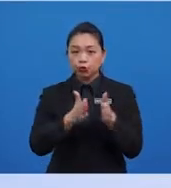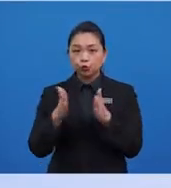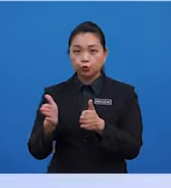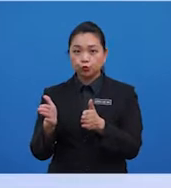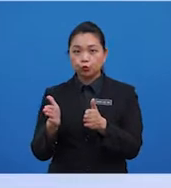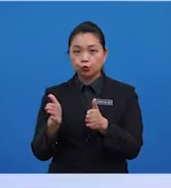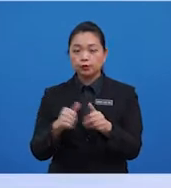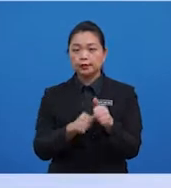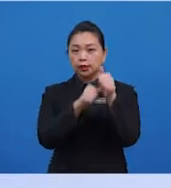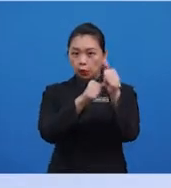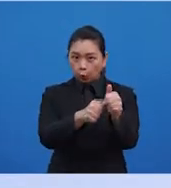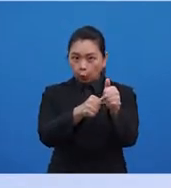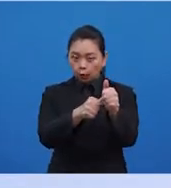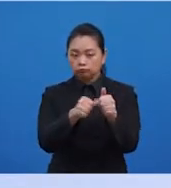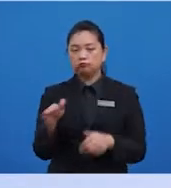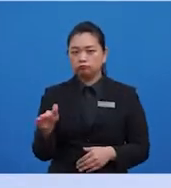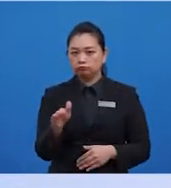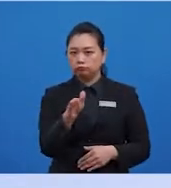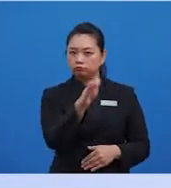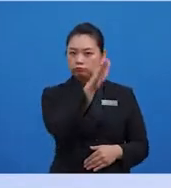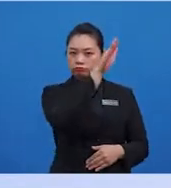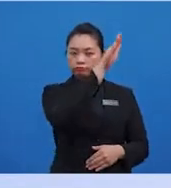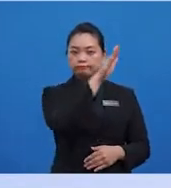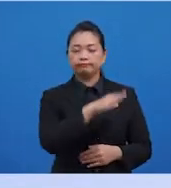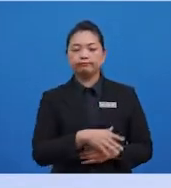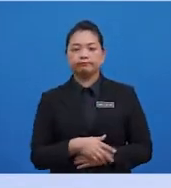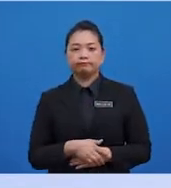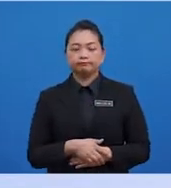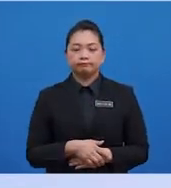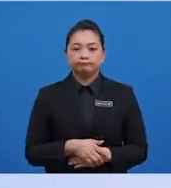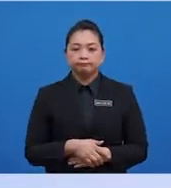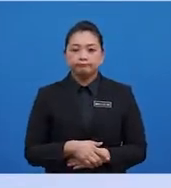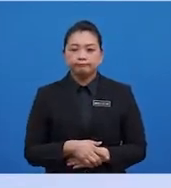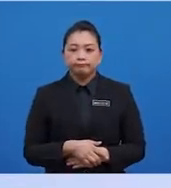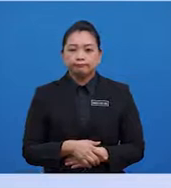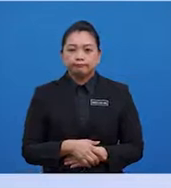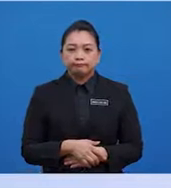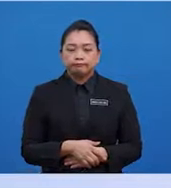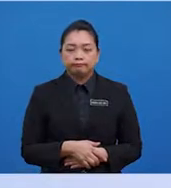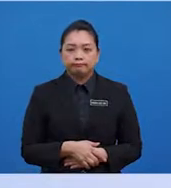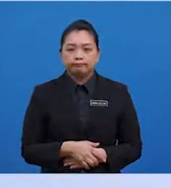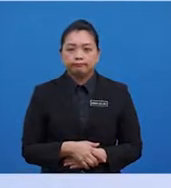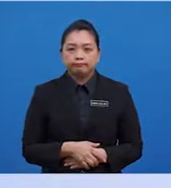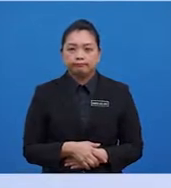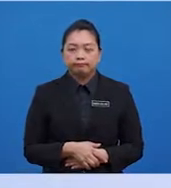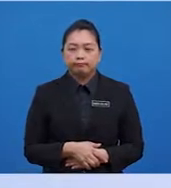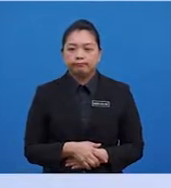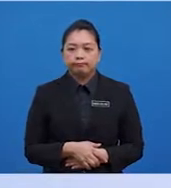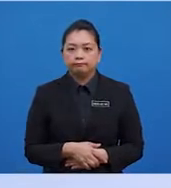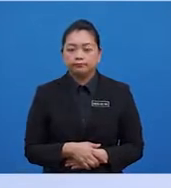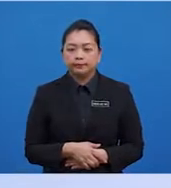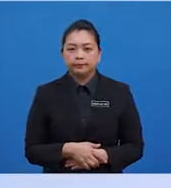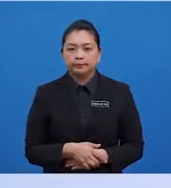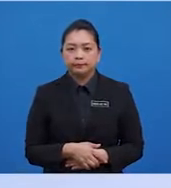mengikut tertik. Buka tanda kurung dakap 1, 2, 3, 3,